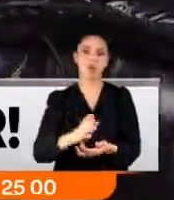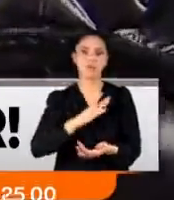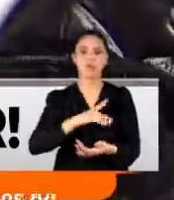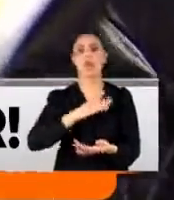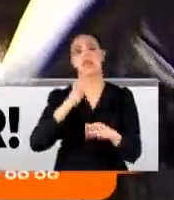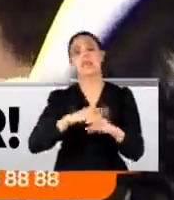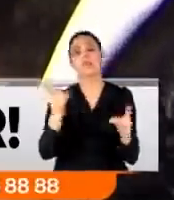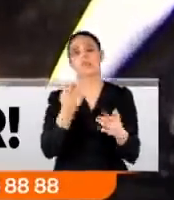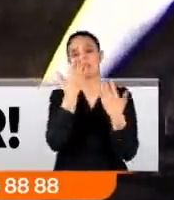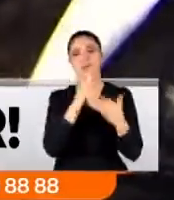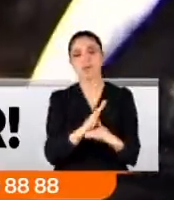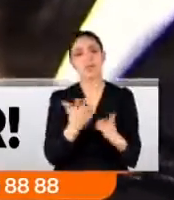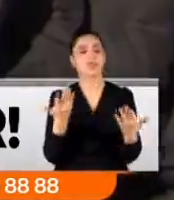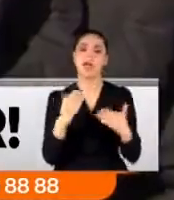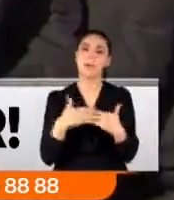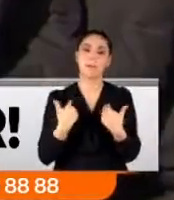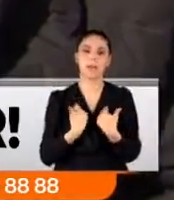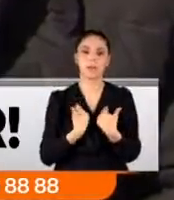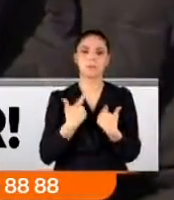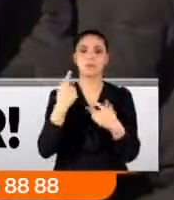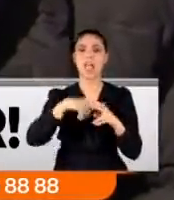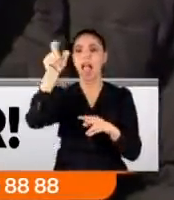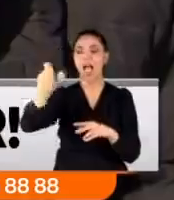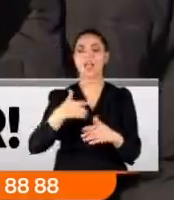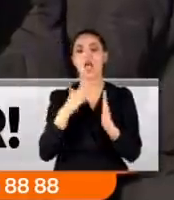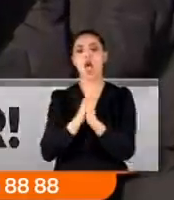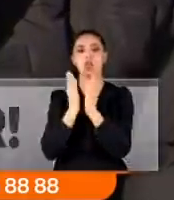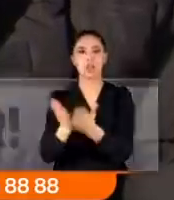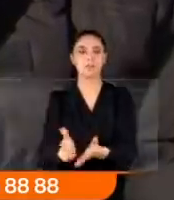yapacak bir şey yok. Ne yapabilirim? Arda Turan'dan özür dilerim.